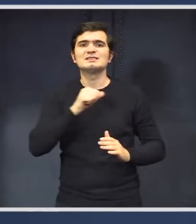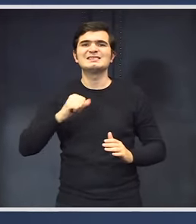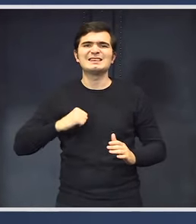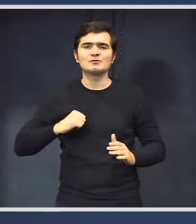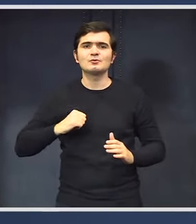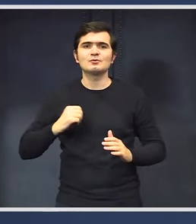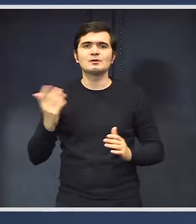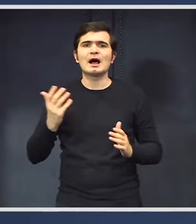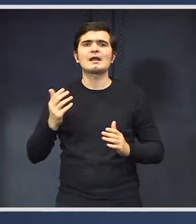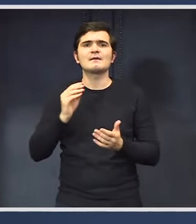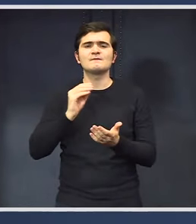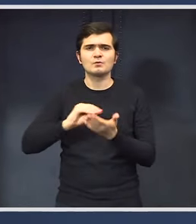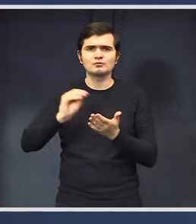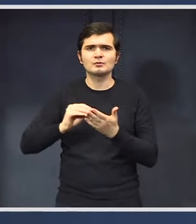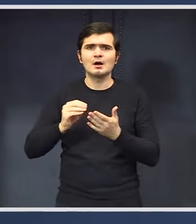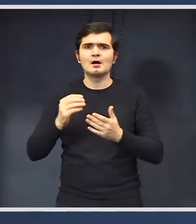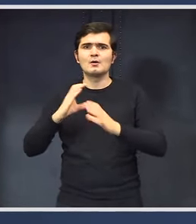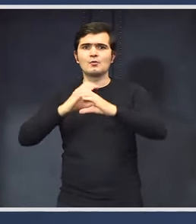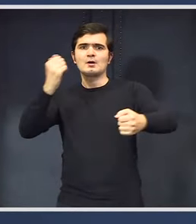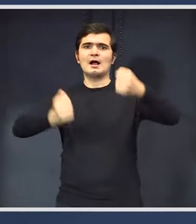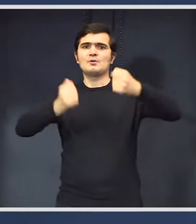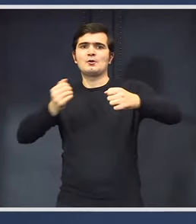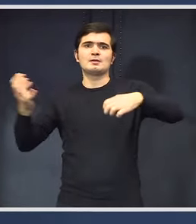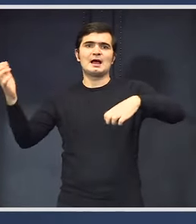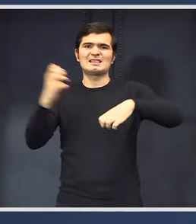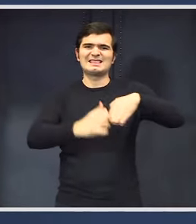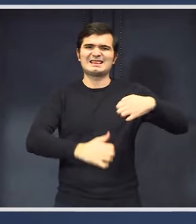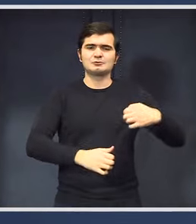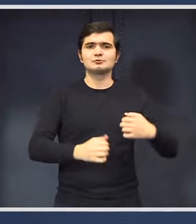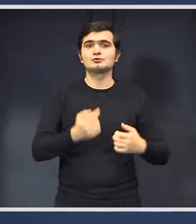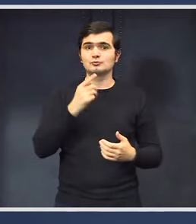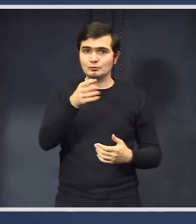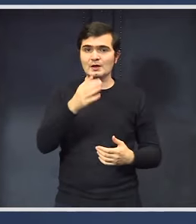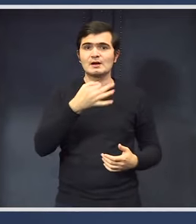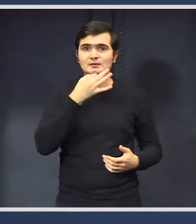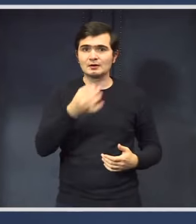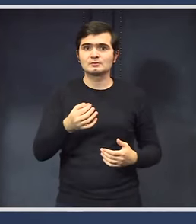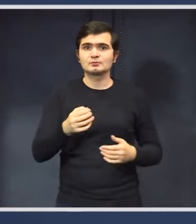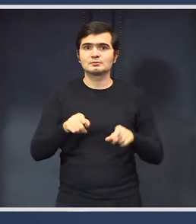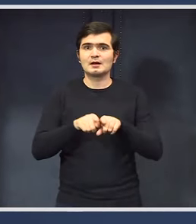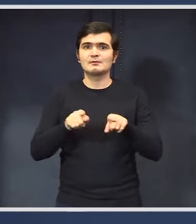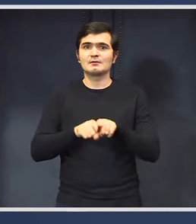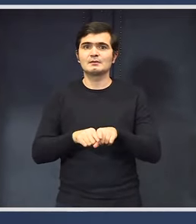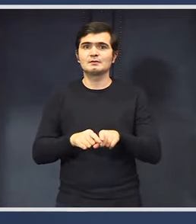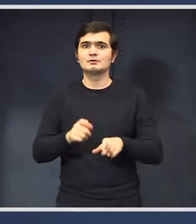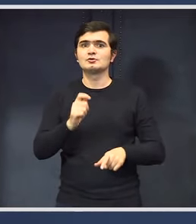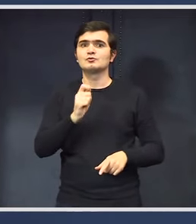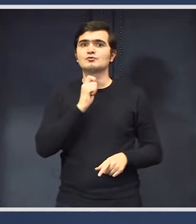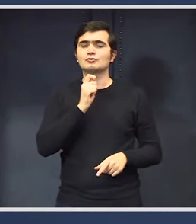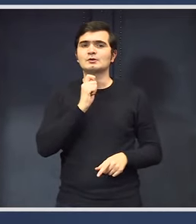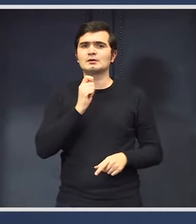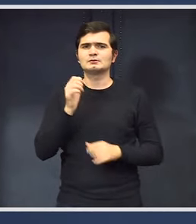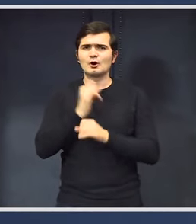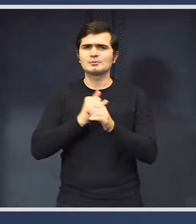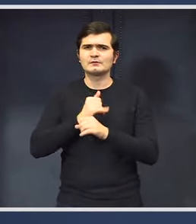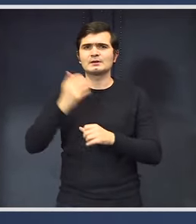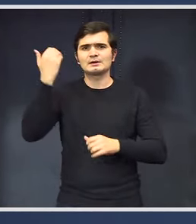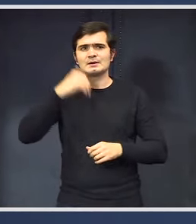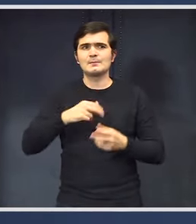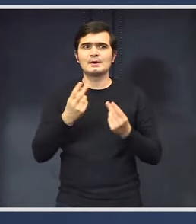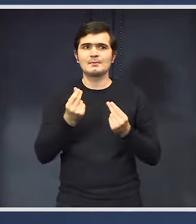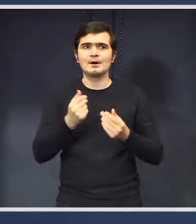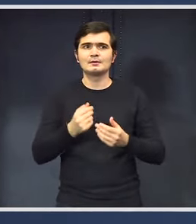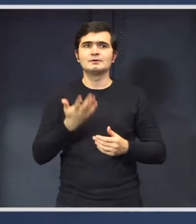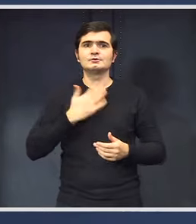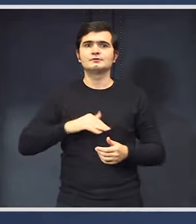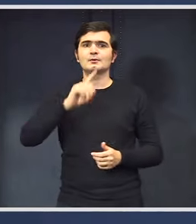un tir peste el. Se pierde între timp bani așa cum remarca recent într-un articol din Europa Liberă jurnalistul Cristian Andrei. Aș vrea să vă întreb